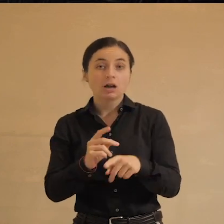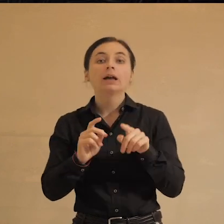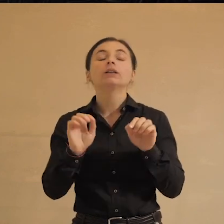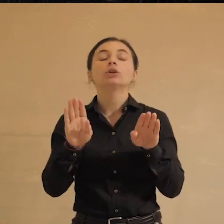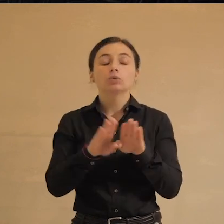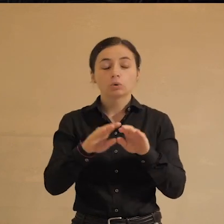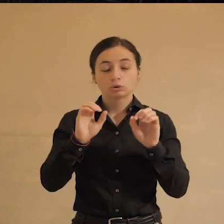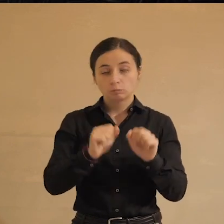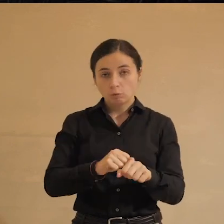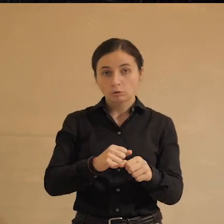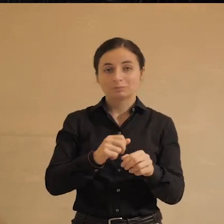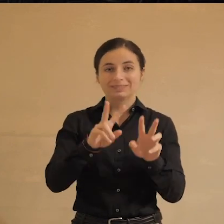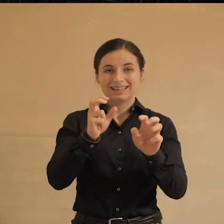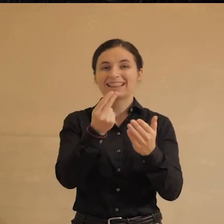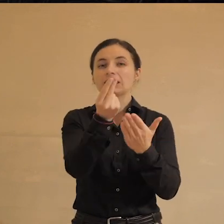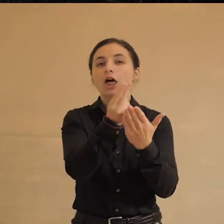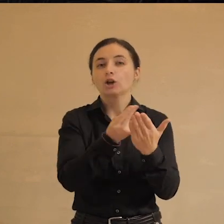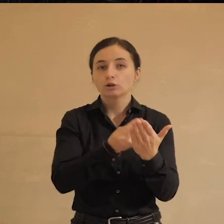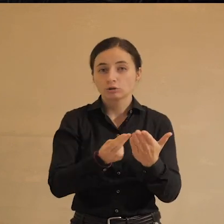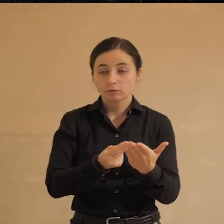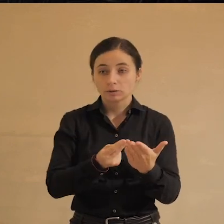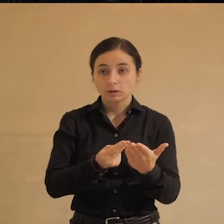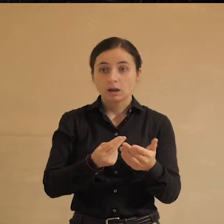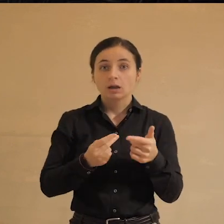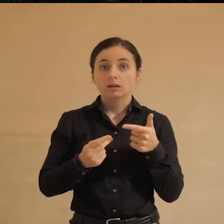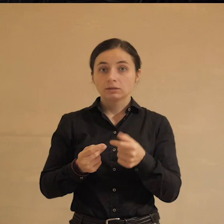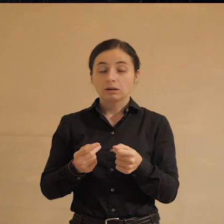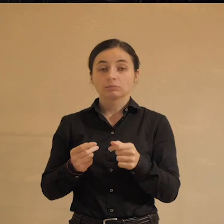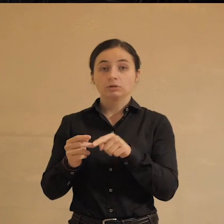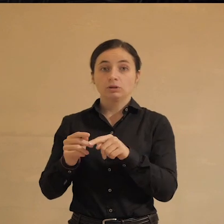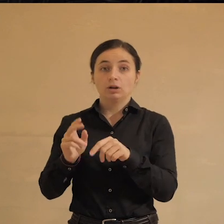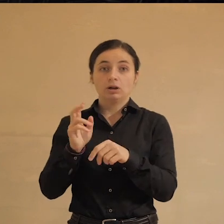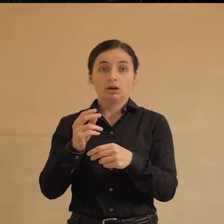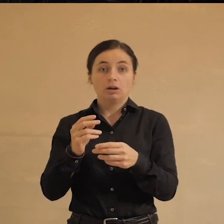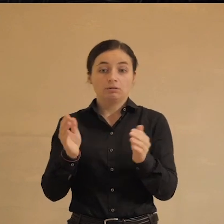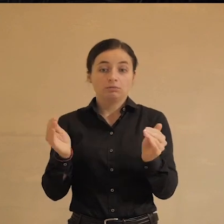нарисована, но там, где фальсифицировать труднее, там и люди не ходят. Это как-то обидно.